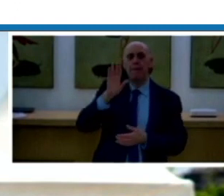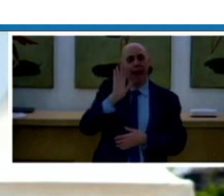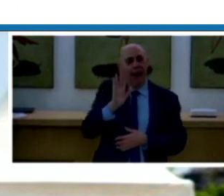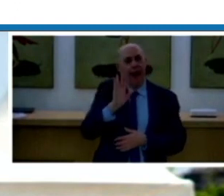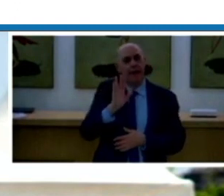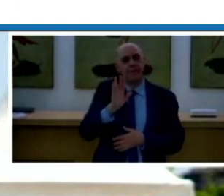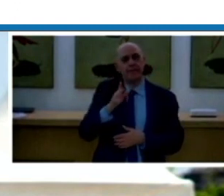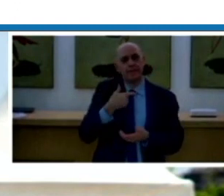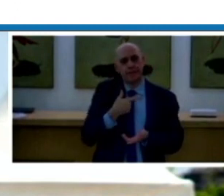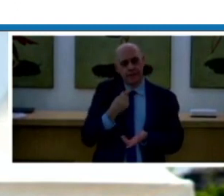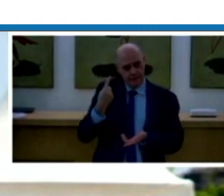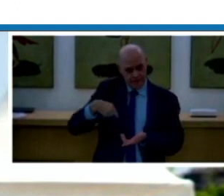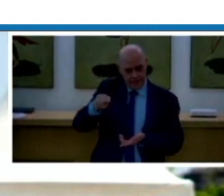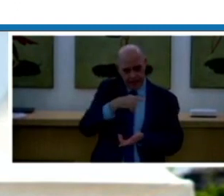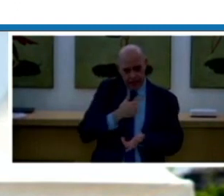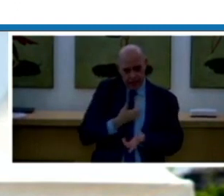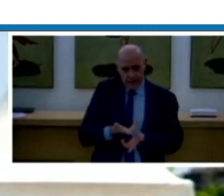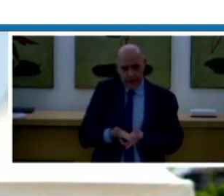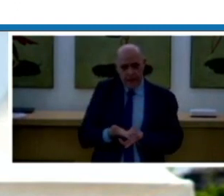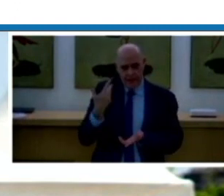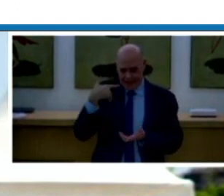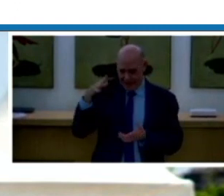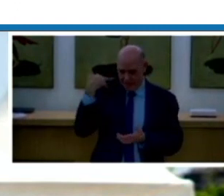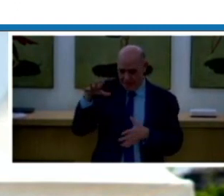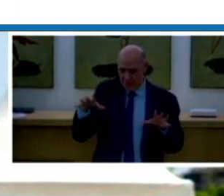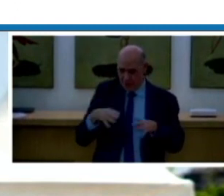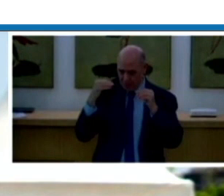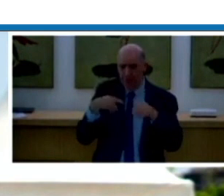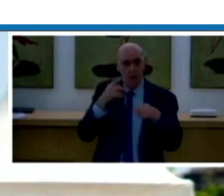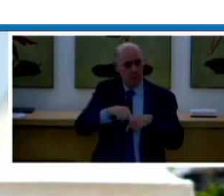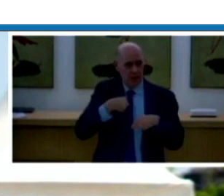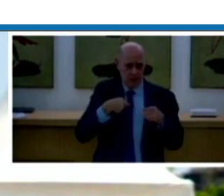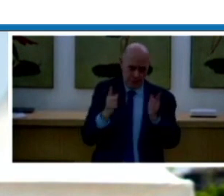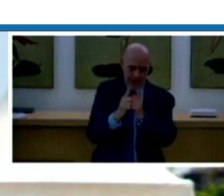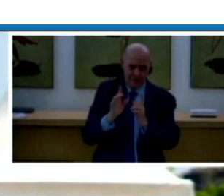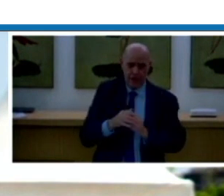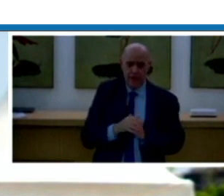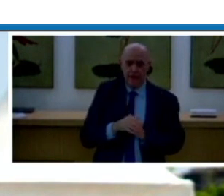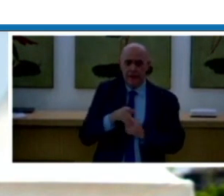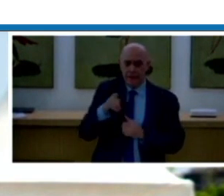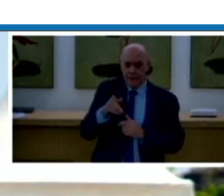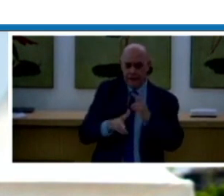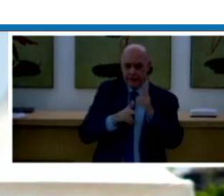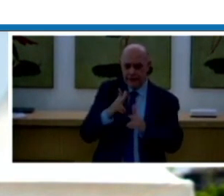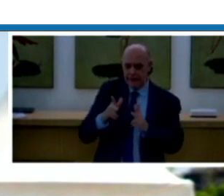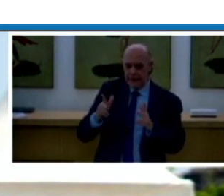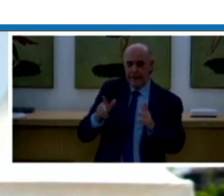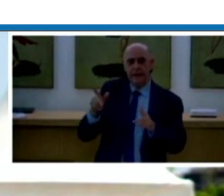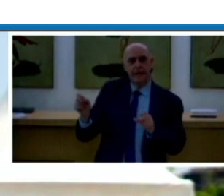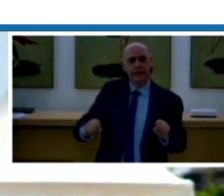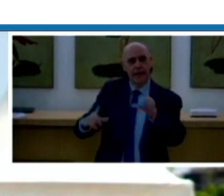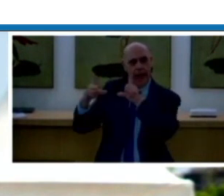Abbiamo introdotto, sarò breve anch'io, questa slide perché ci